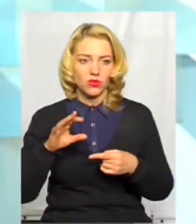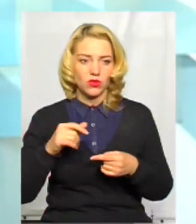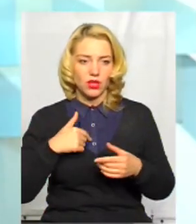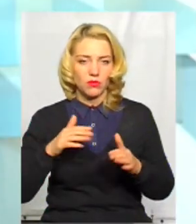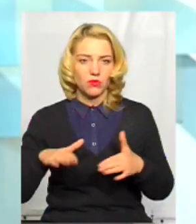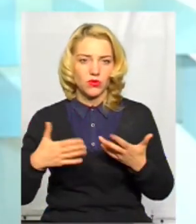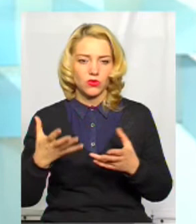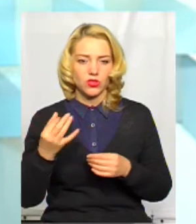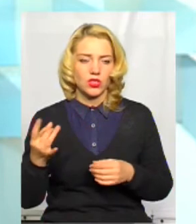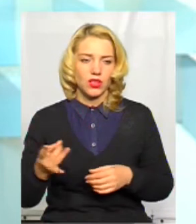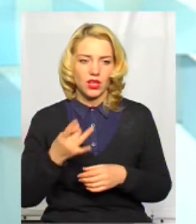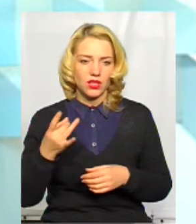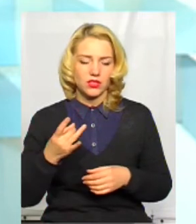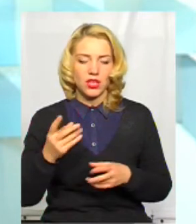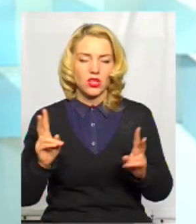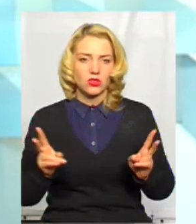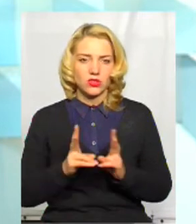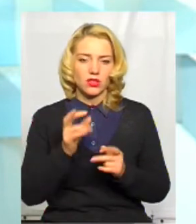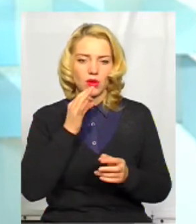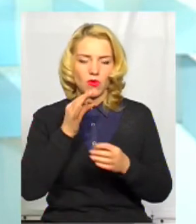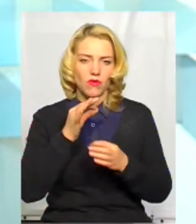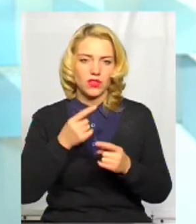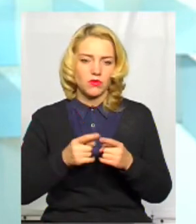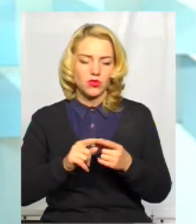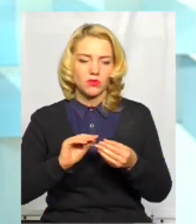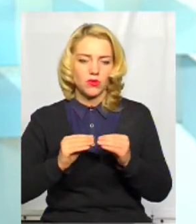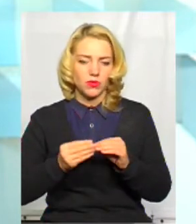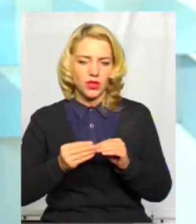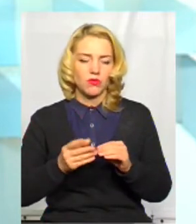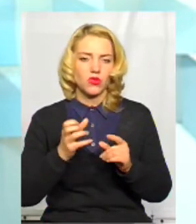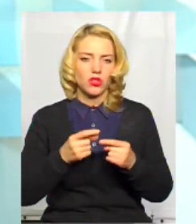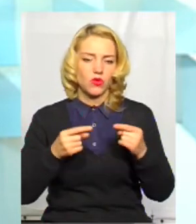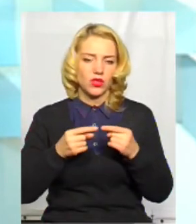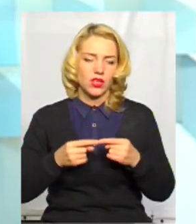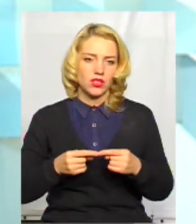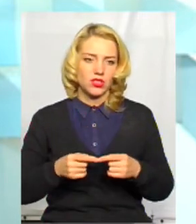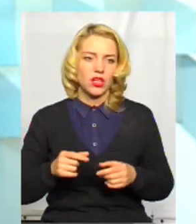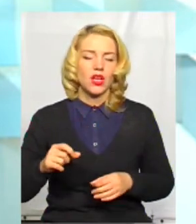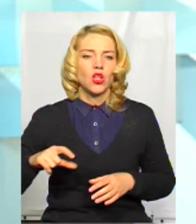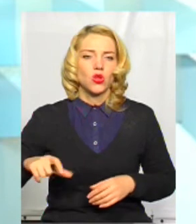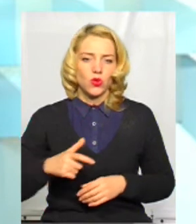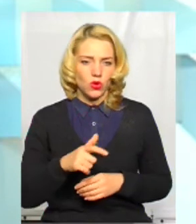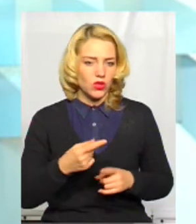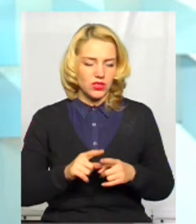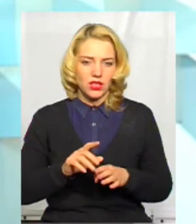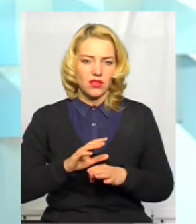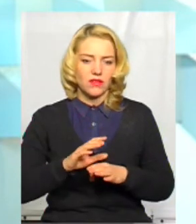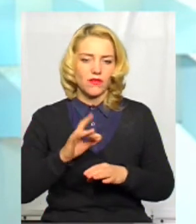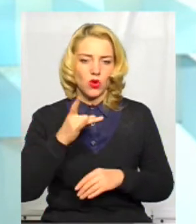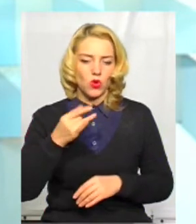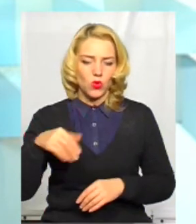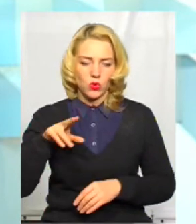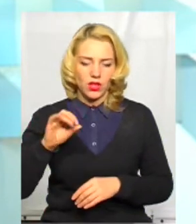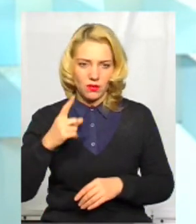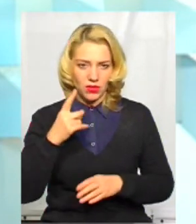пропоную ще раз зустрітися, щоб говорити про ці проблеми конкретніше. Але, знову ж таки, це не лише дороги, тому що дороги ми зараз в грудні вже не вирішимо. Це не є першочергове завдання.